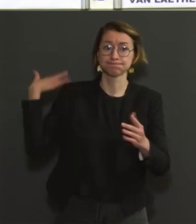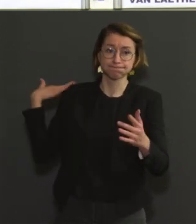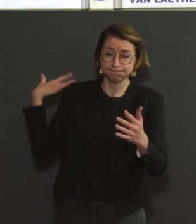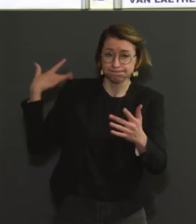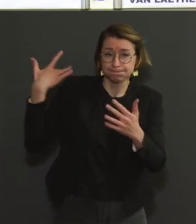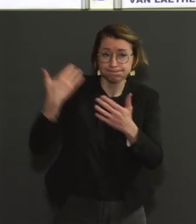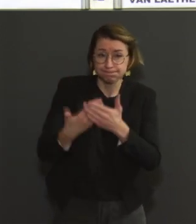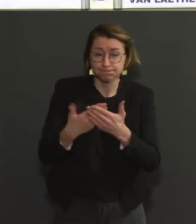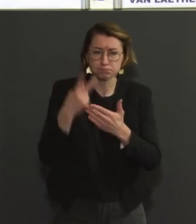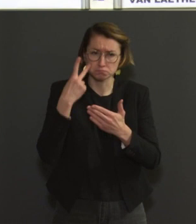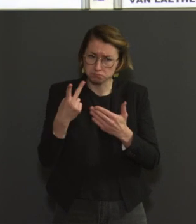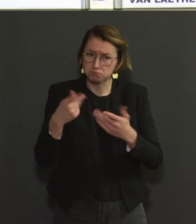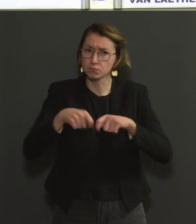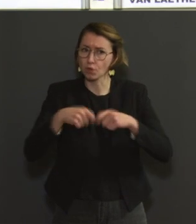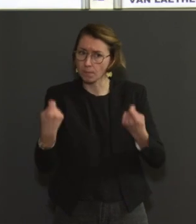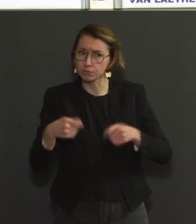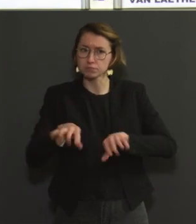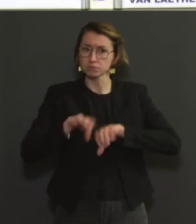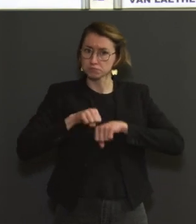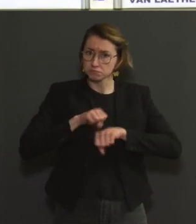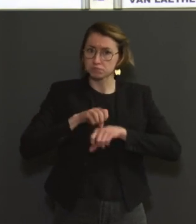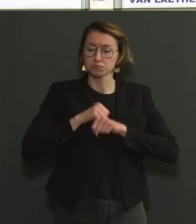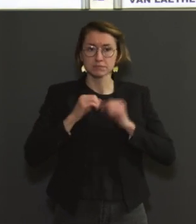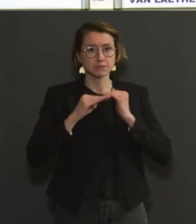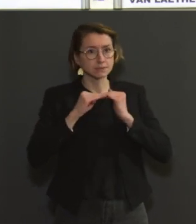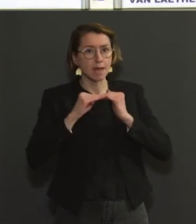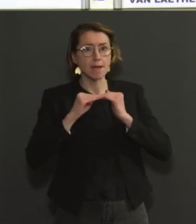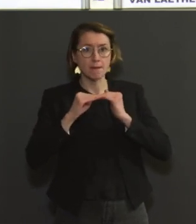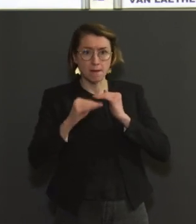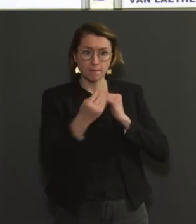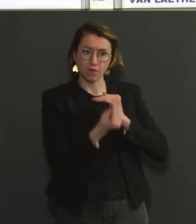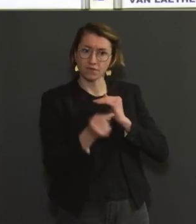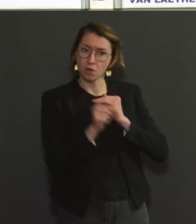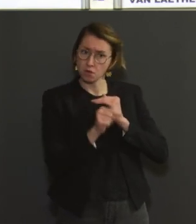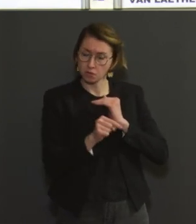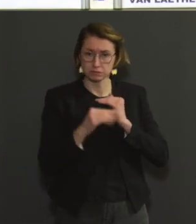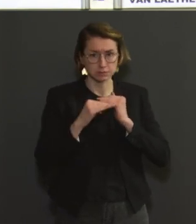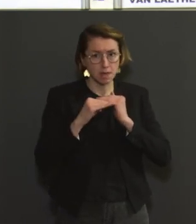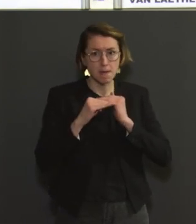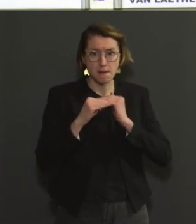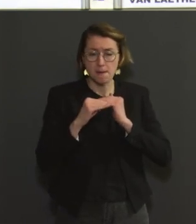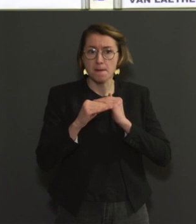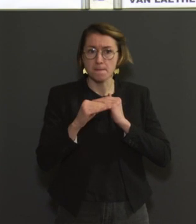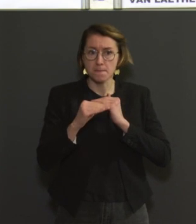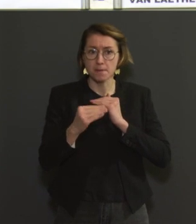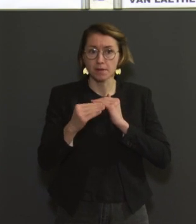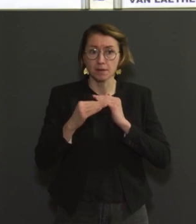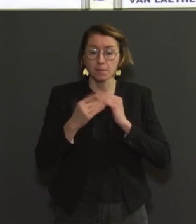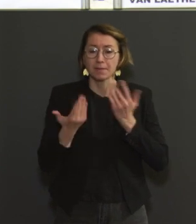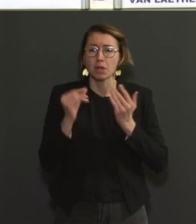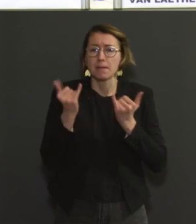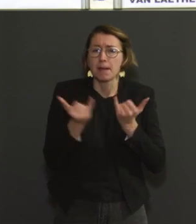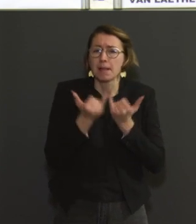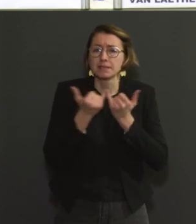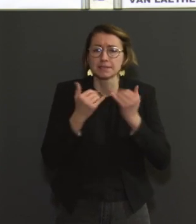du nombre de cas, de nouveaux cas chez les enfants. Et donc maintenant, on observe cette petite augmentation. On avait